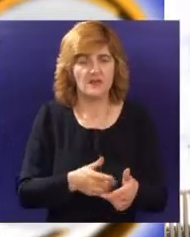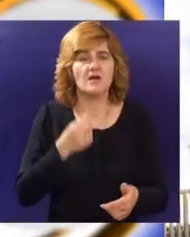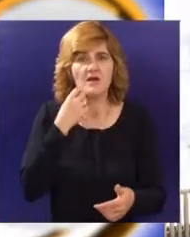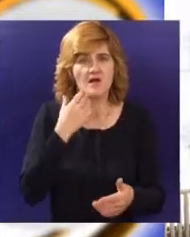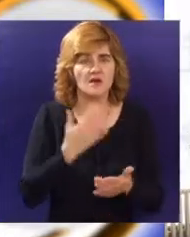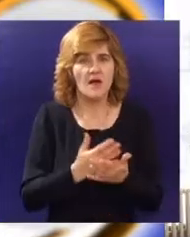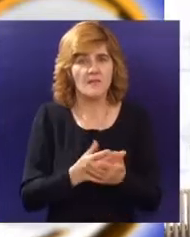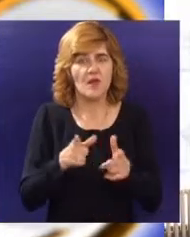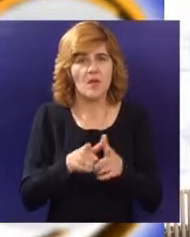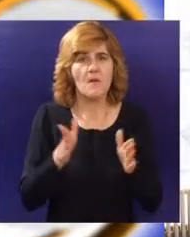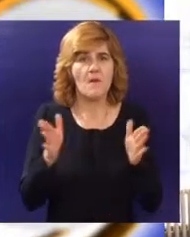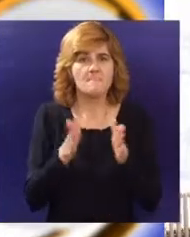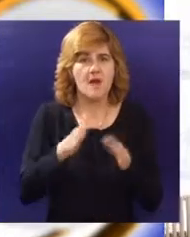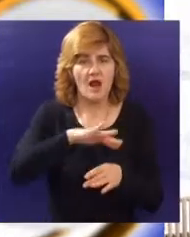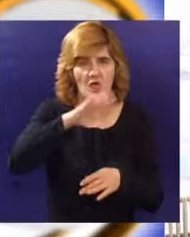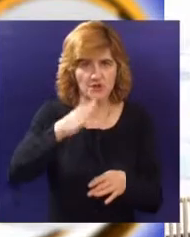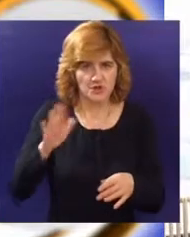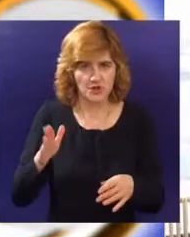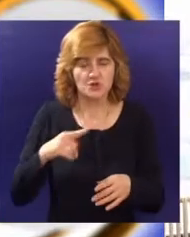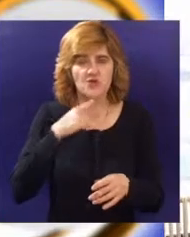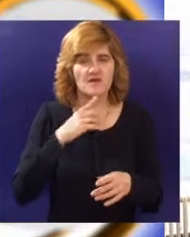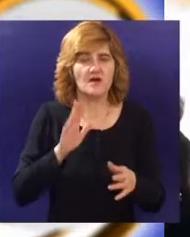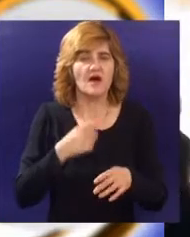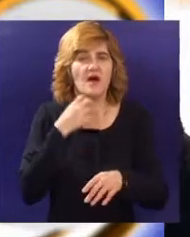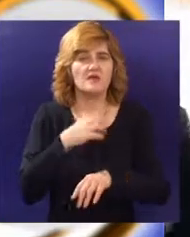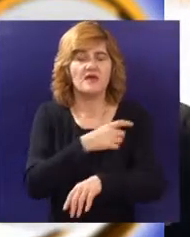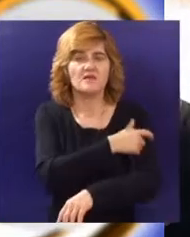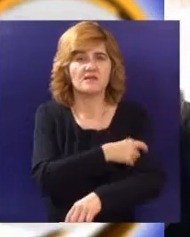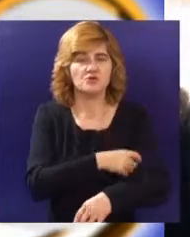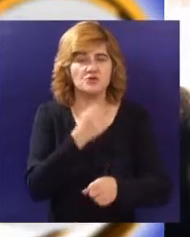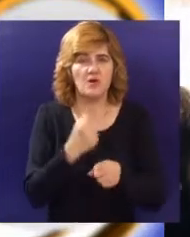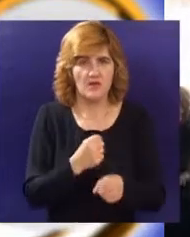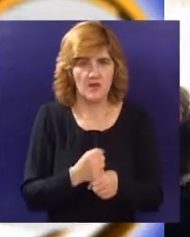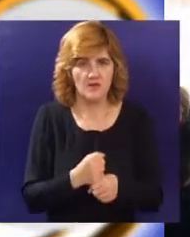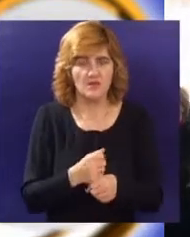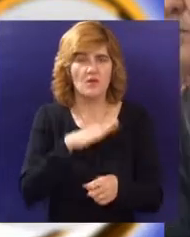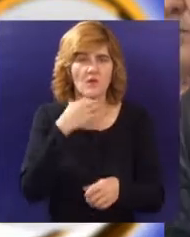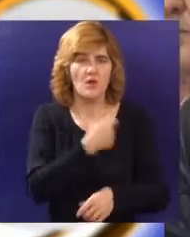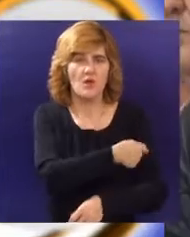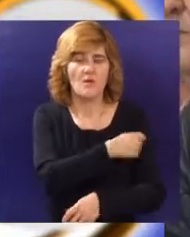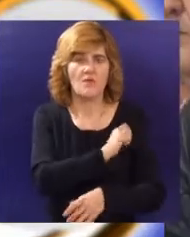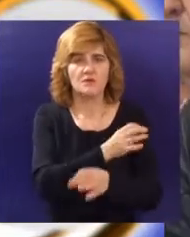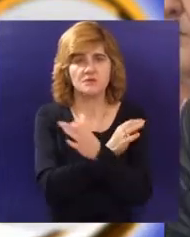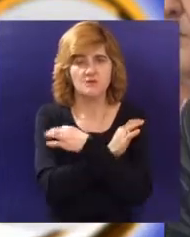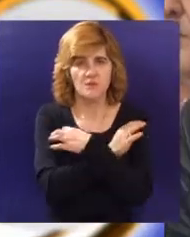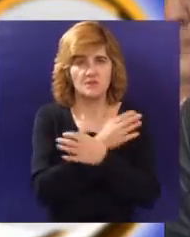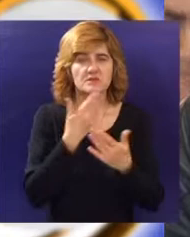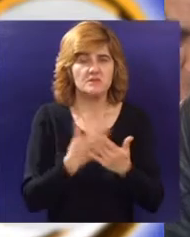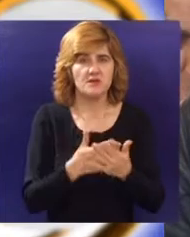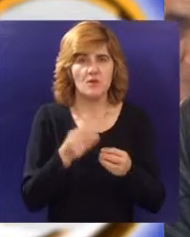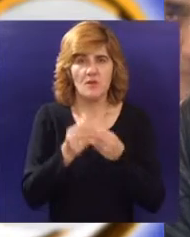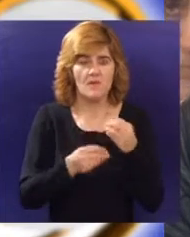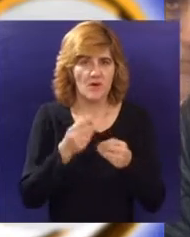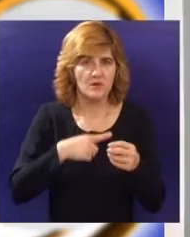pretre se u Malom Iđašu, a Duško Rađenović na dužnosti u Čantaviru. Događaj su prisustvovali i porodice poginulih.